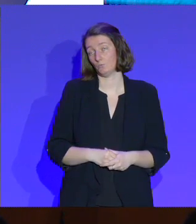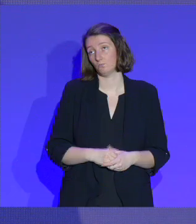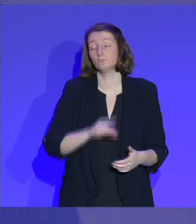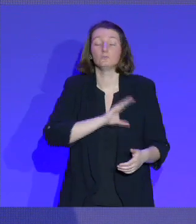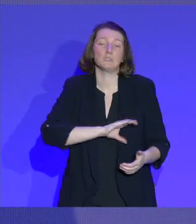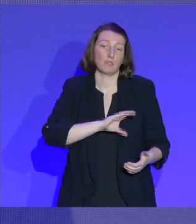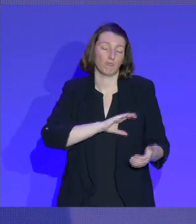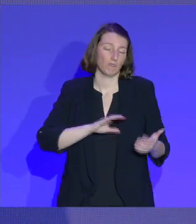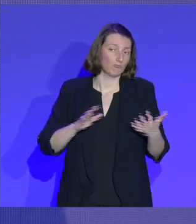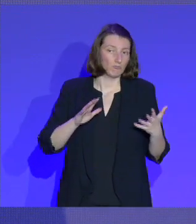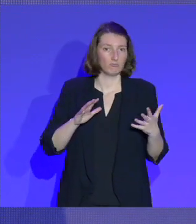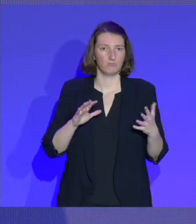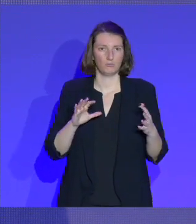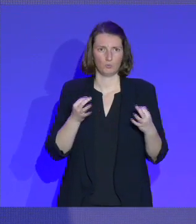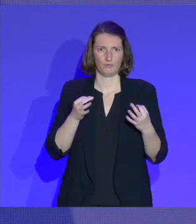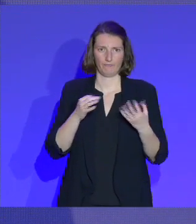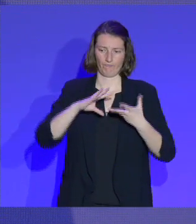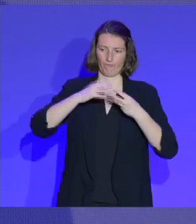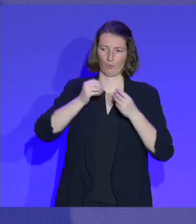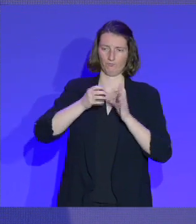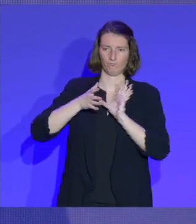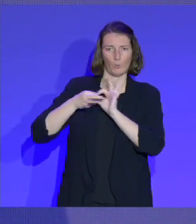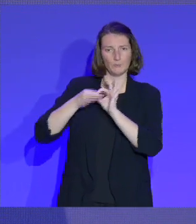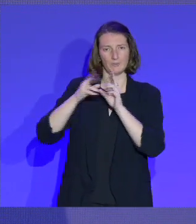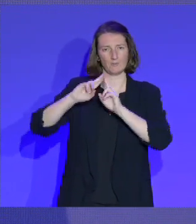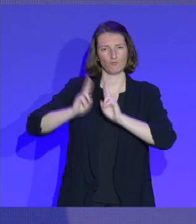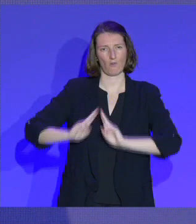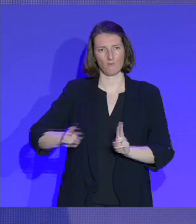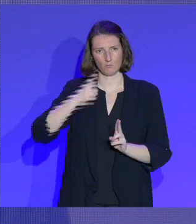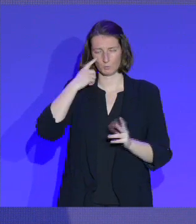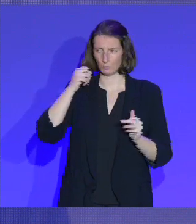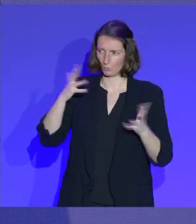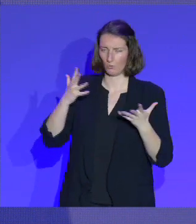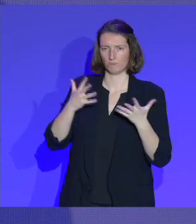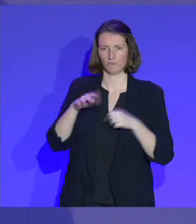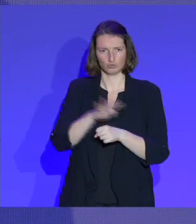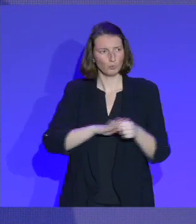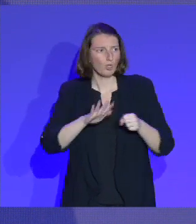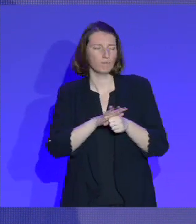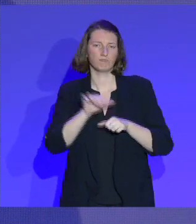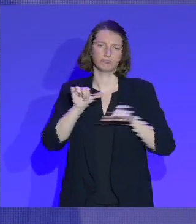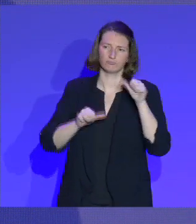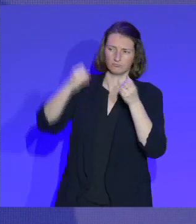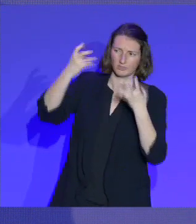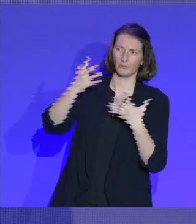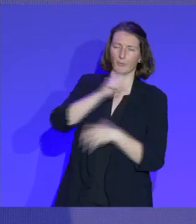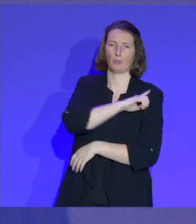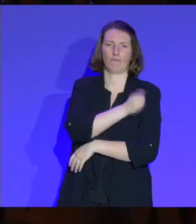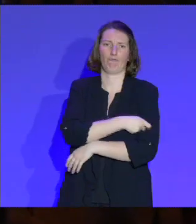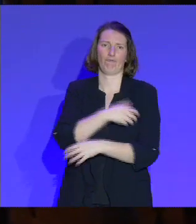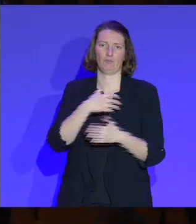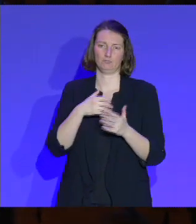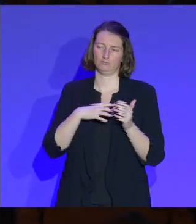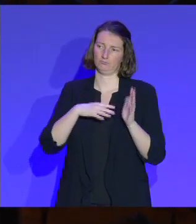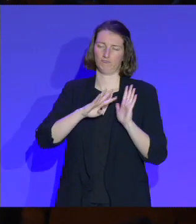essaye de trouver une dynamique internationale pour être sûr que les grands événements sportifs internationaux obéissent à un cahier des